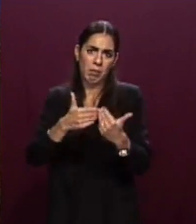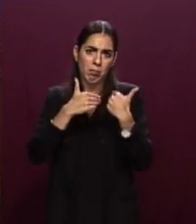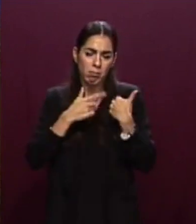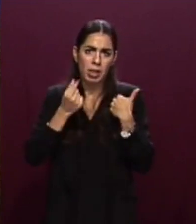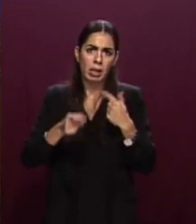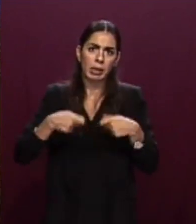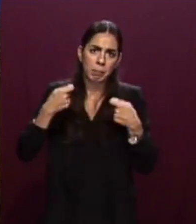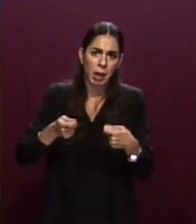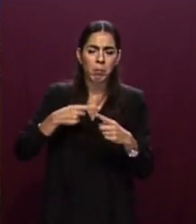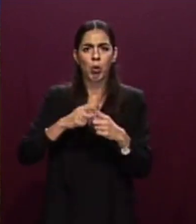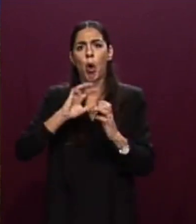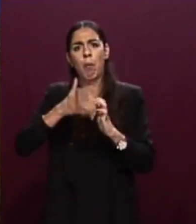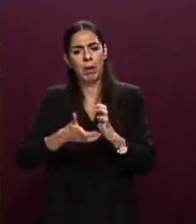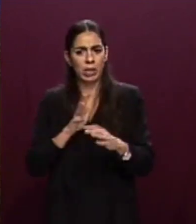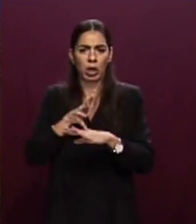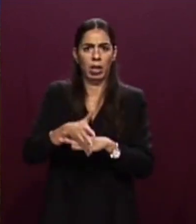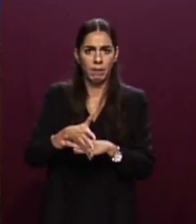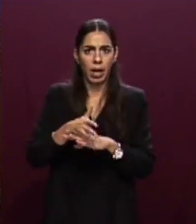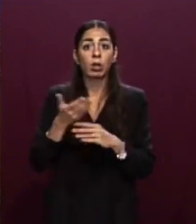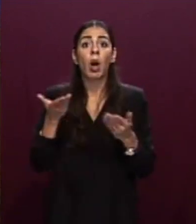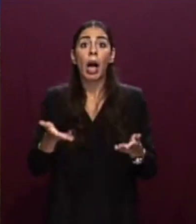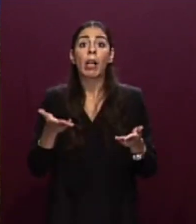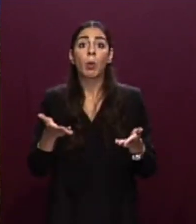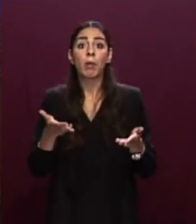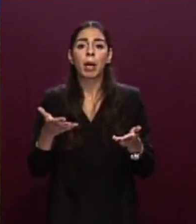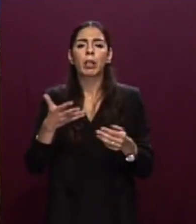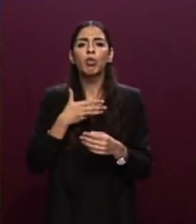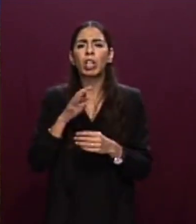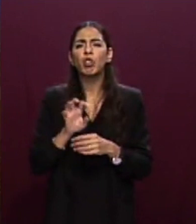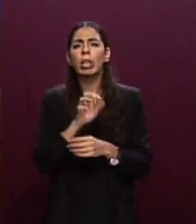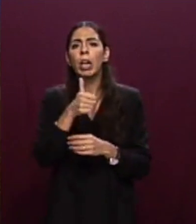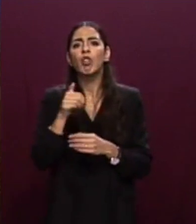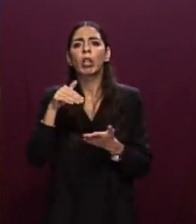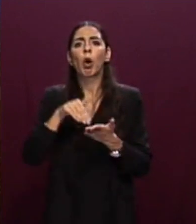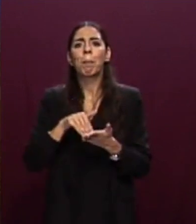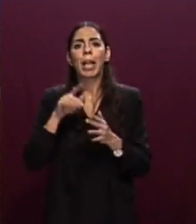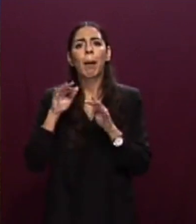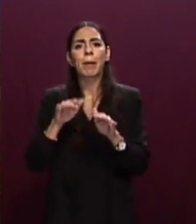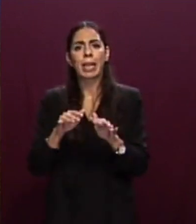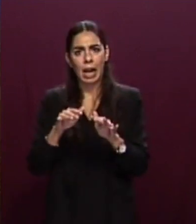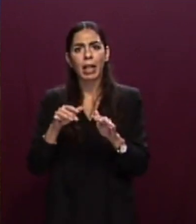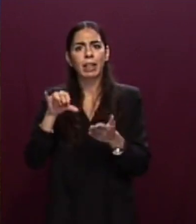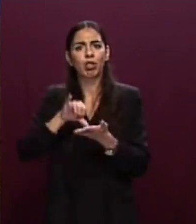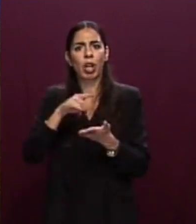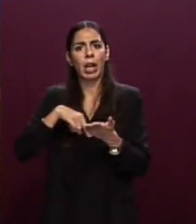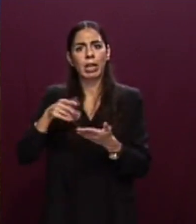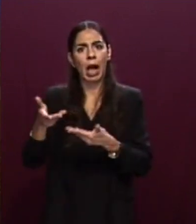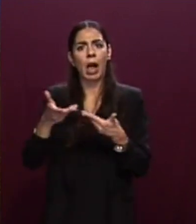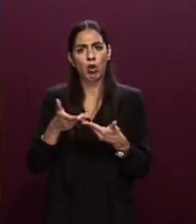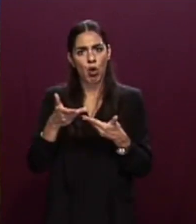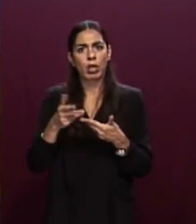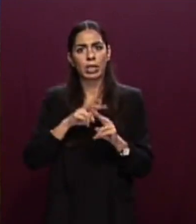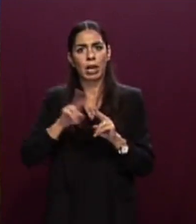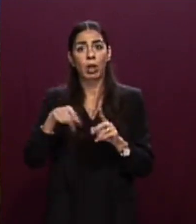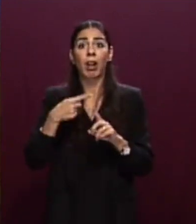intervento. Allo Stato sono presenti circa 100.000 migranti nei centri di accoglienza nazionali e le Prefetture stanno sempre